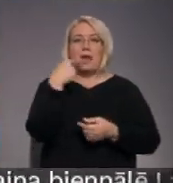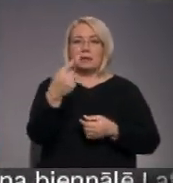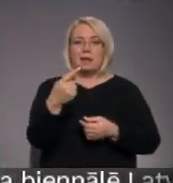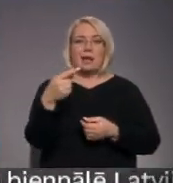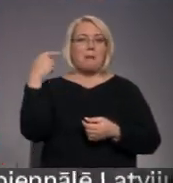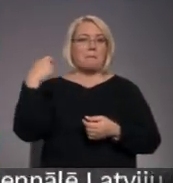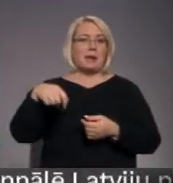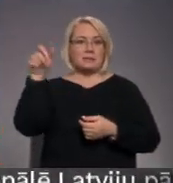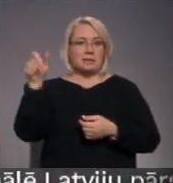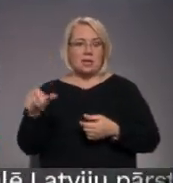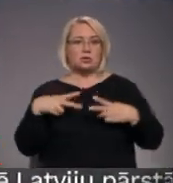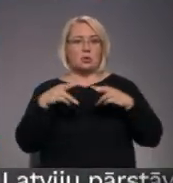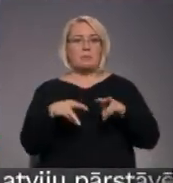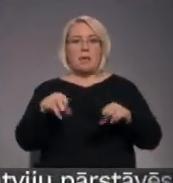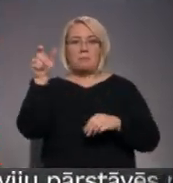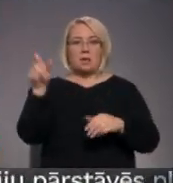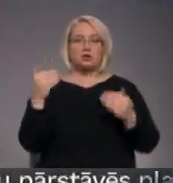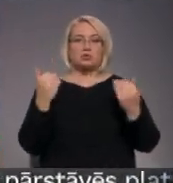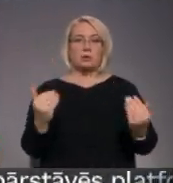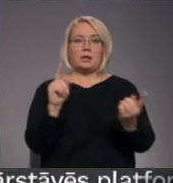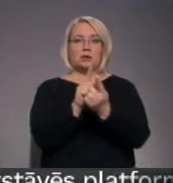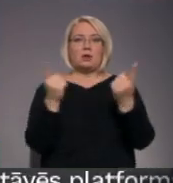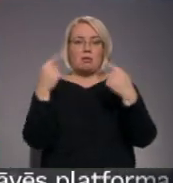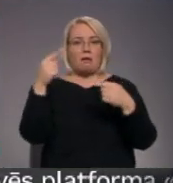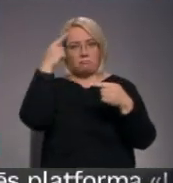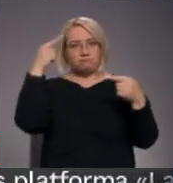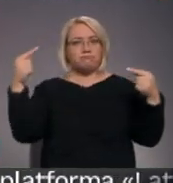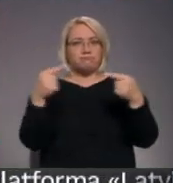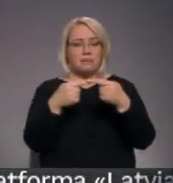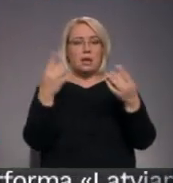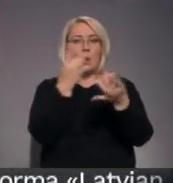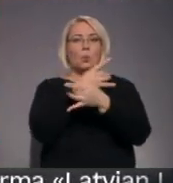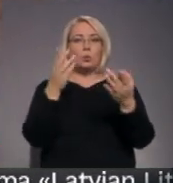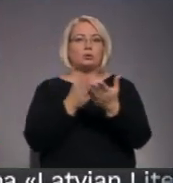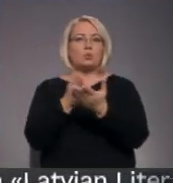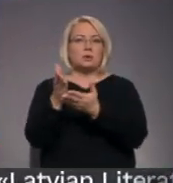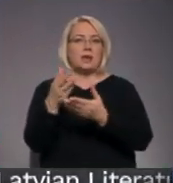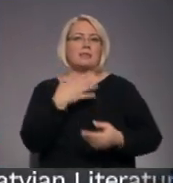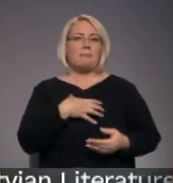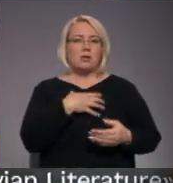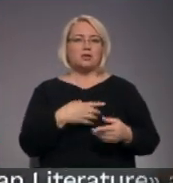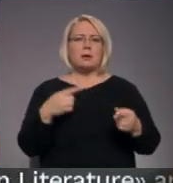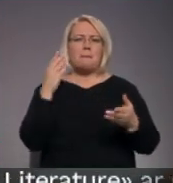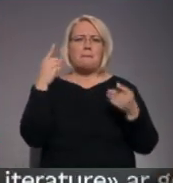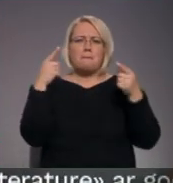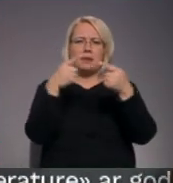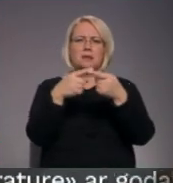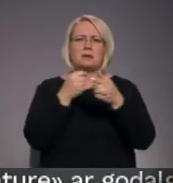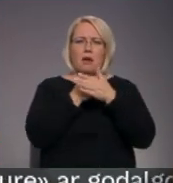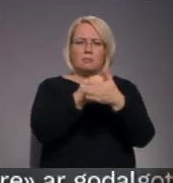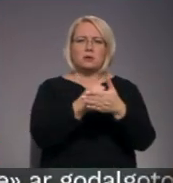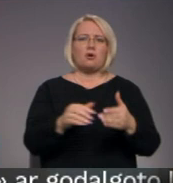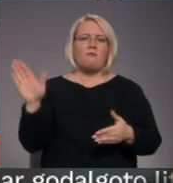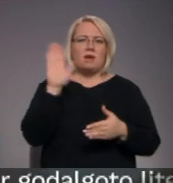prezidents un premjers šodien tikšanās laikā bija vienprātīgi vēl kādā jautājumā. Kā kultūras nozirē ir nepieciešams mērtiecīgs atbalsts un